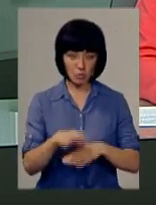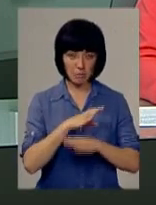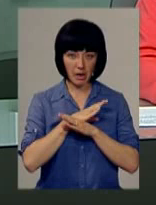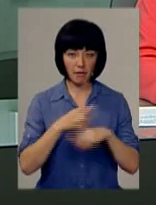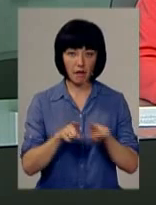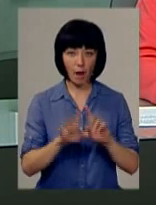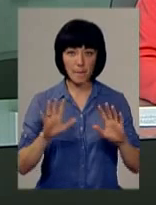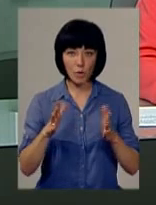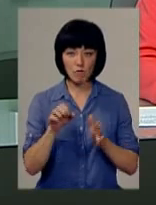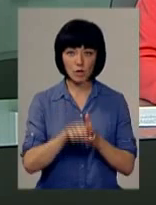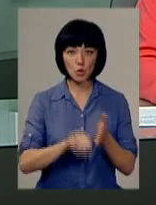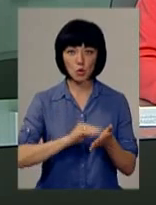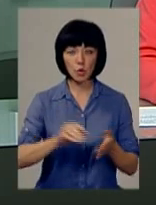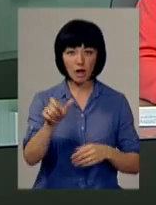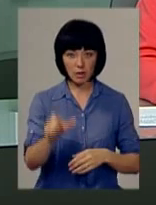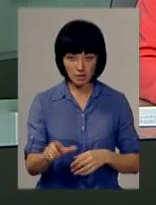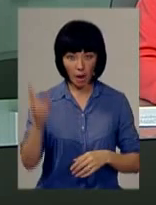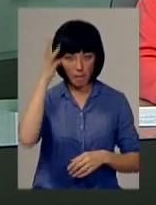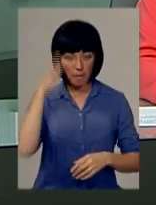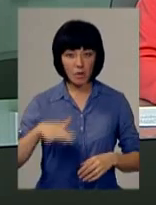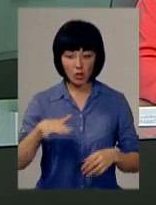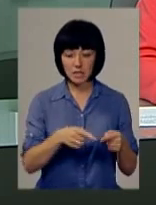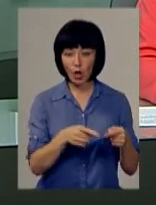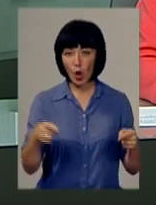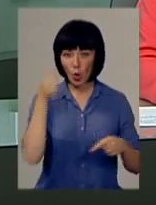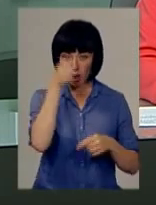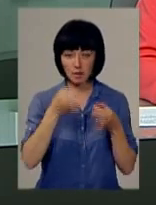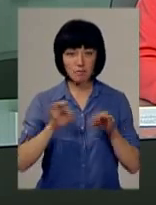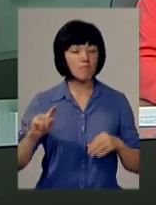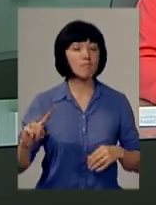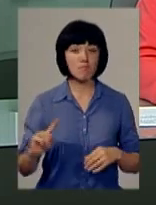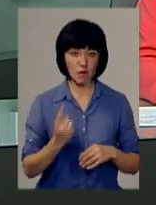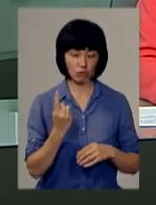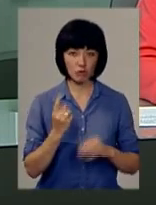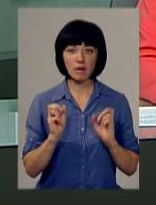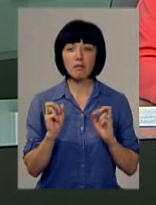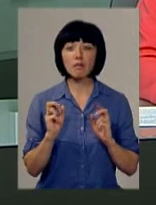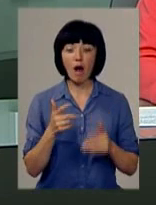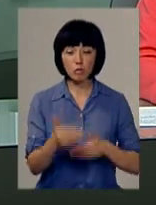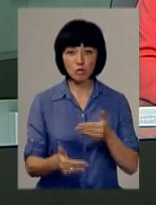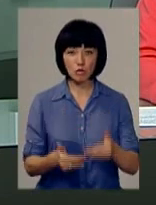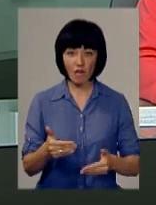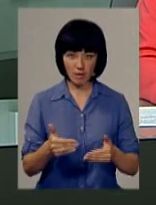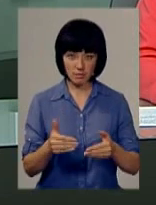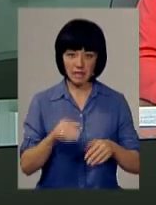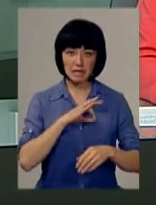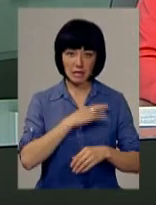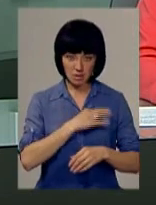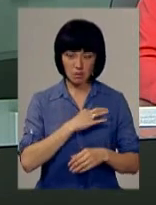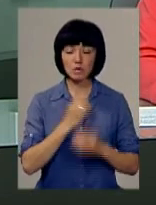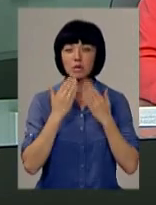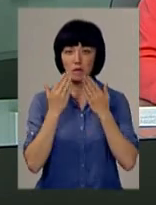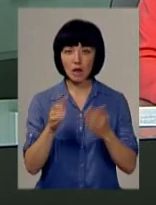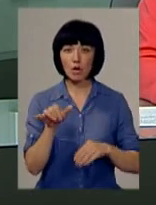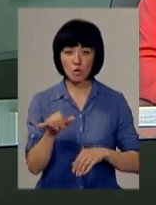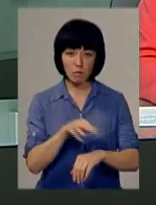Така подія вбивству журналіста на Хмельниччині за роки незалежності сталася вперше. Як просувається слідство, про це ми у черговий раз